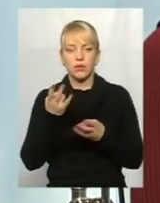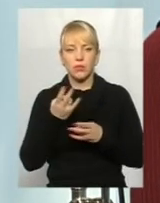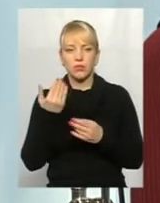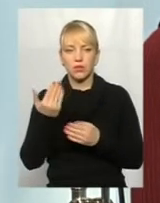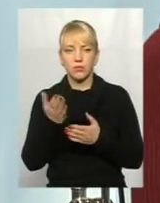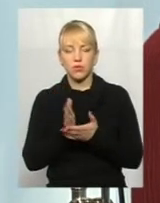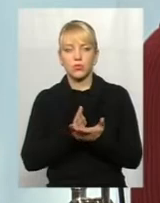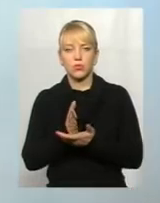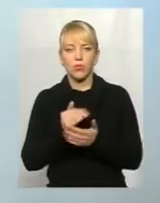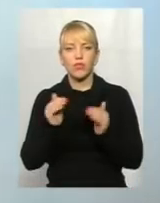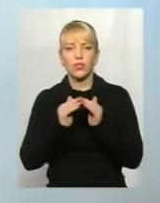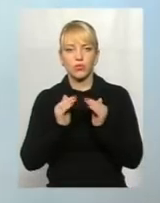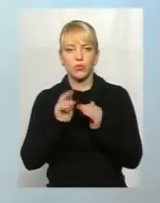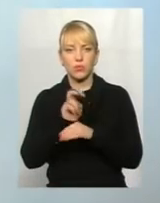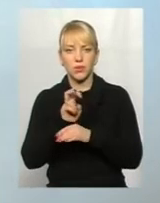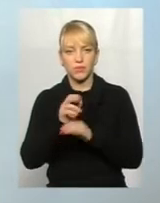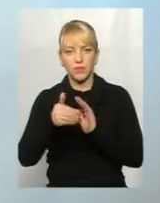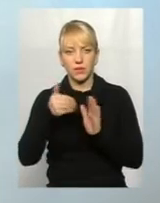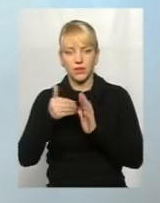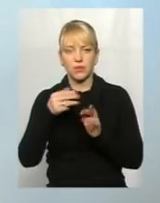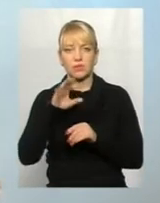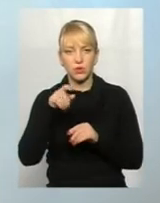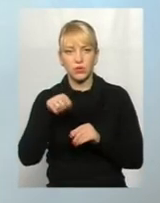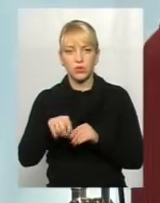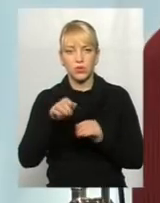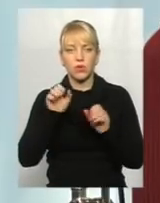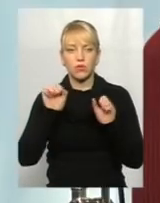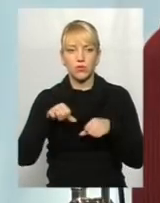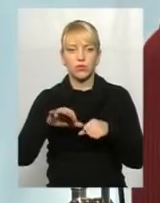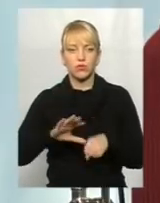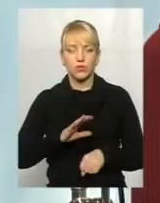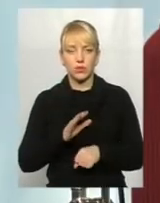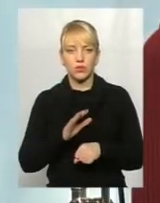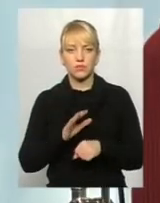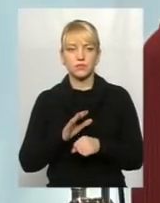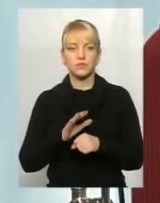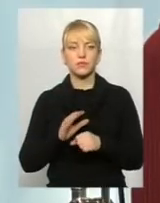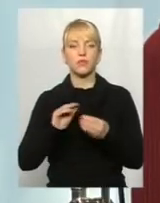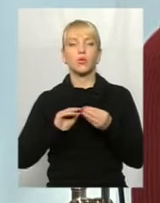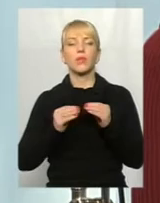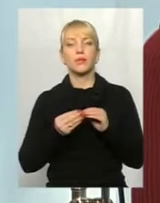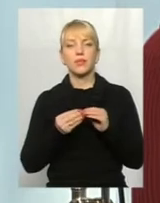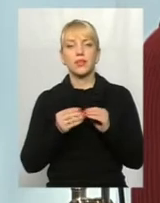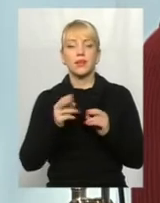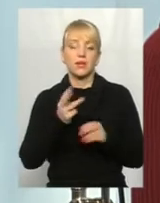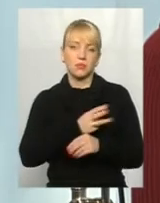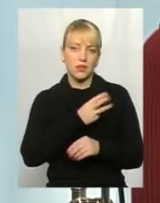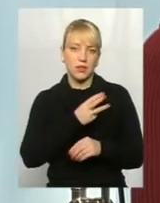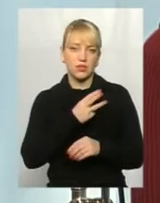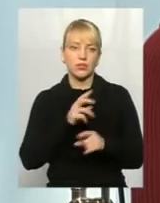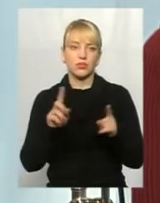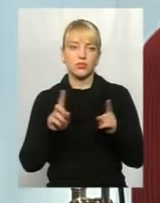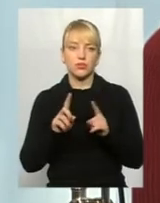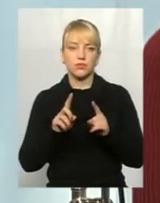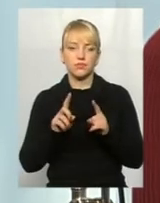обслуговування вдома викликів, тут будуть певні поки що проблеми. Тому бажано ті, що